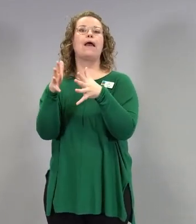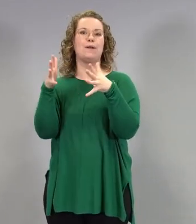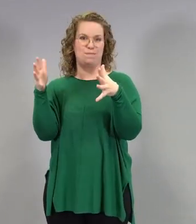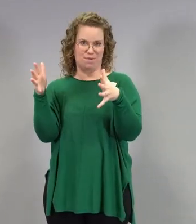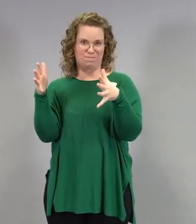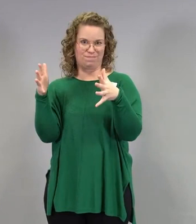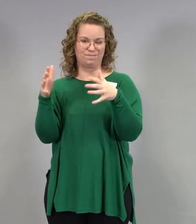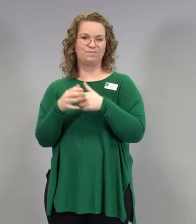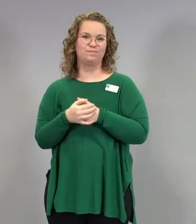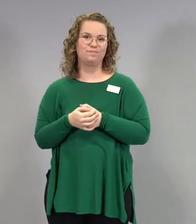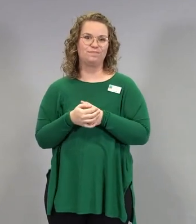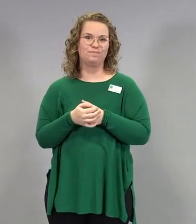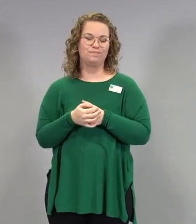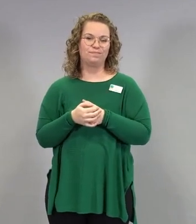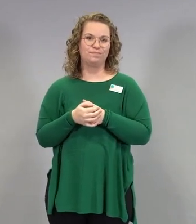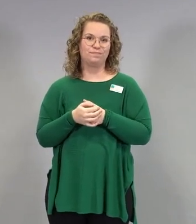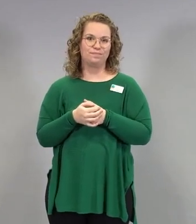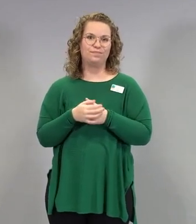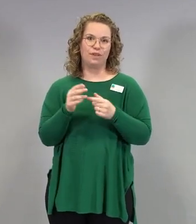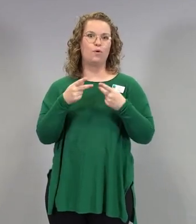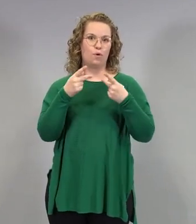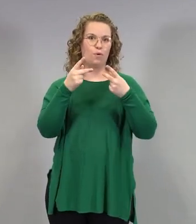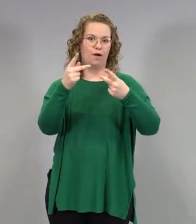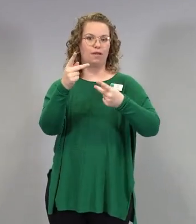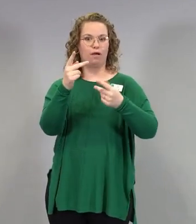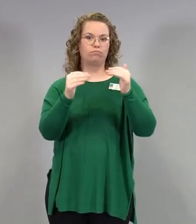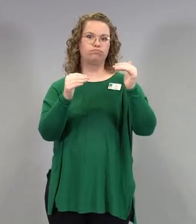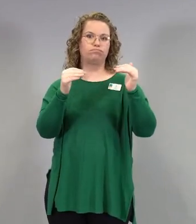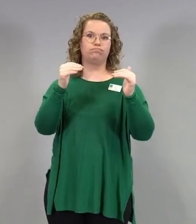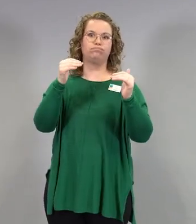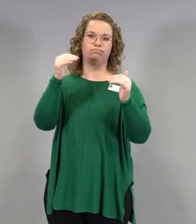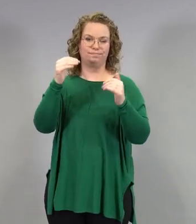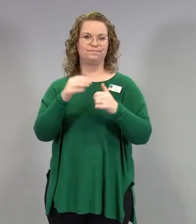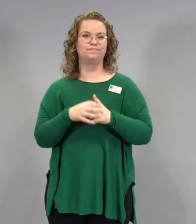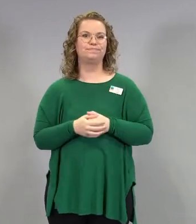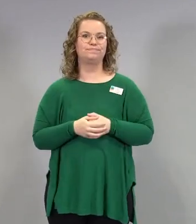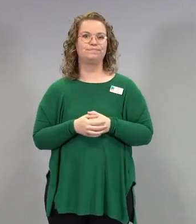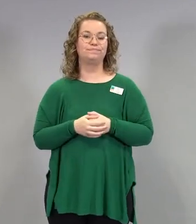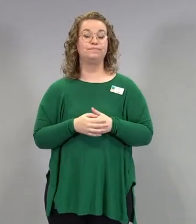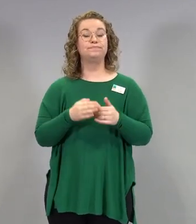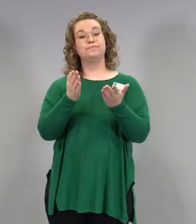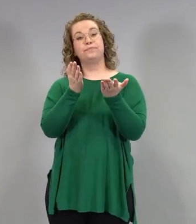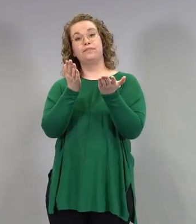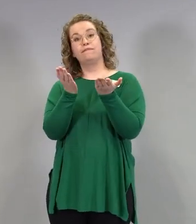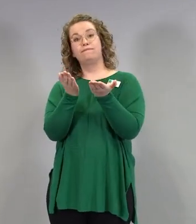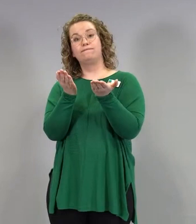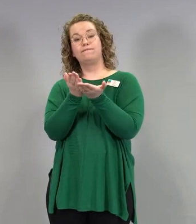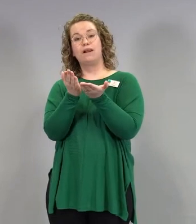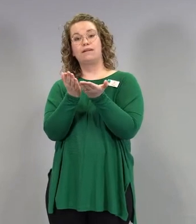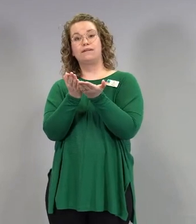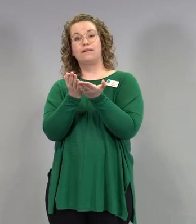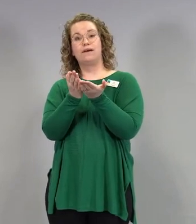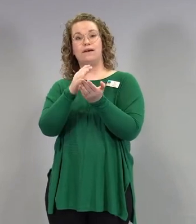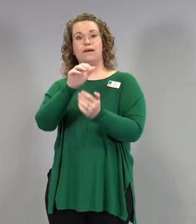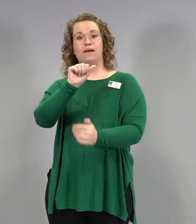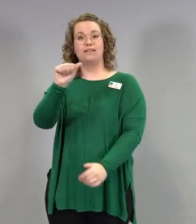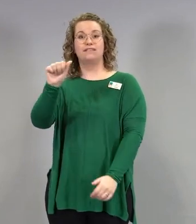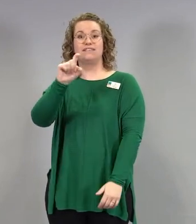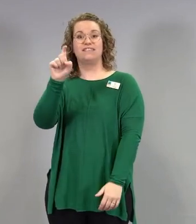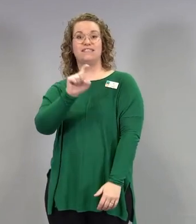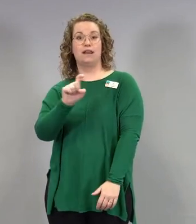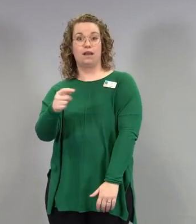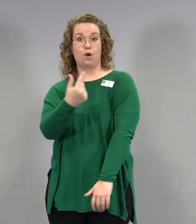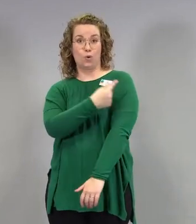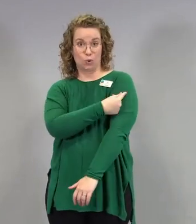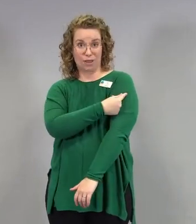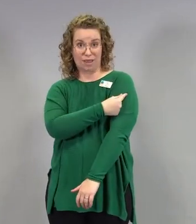vaan kasvaa tuo ero. Jos me katsotaan nyt sitten AstraZenecan rokotetta, täällä oli kaksi erilaista ryhmää, ja